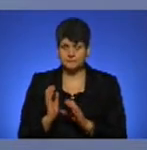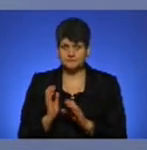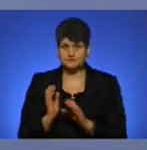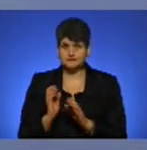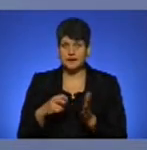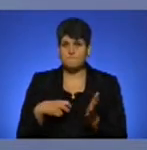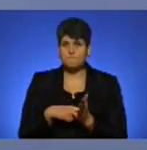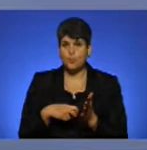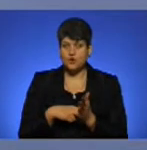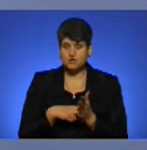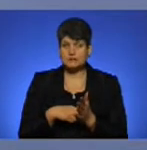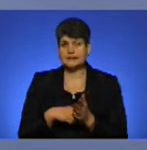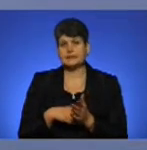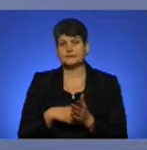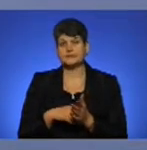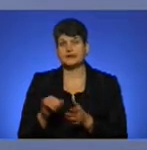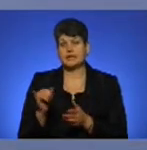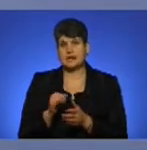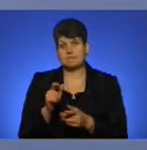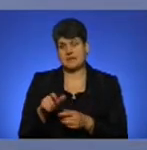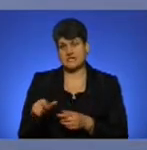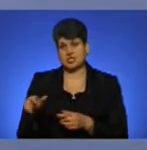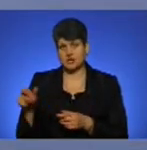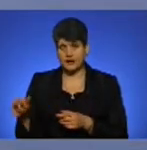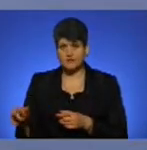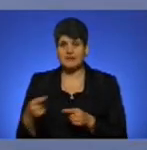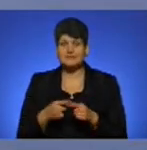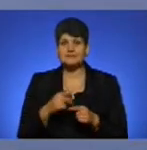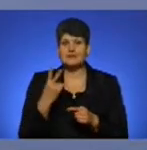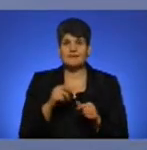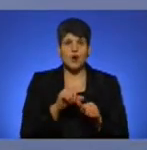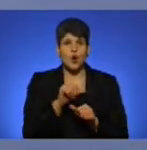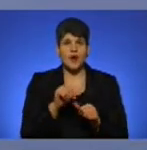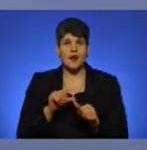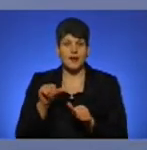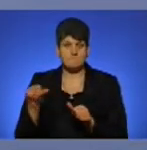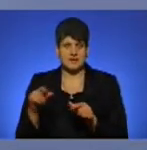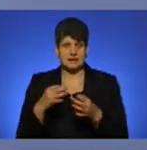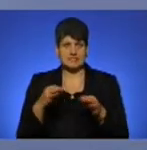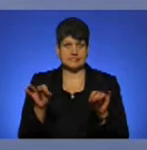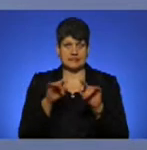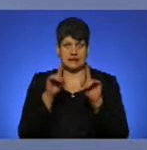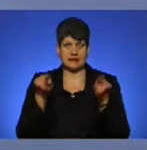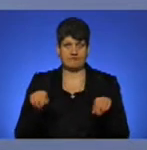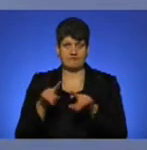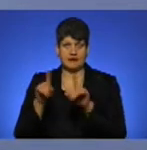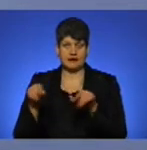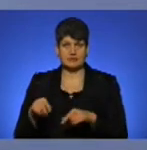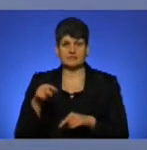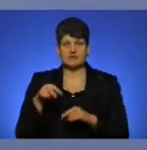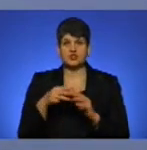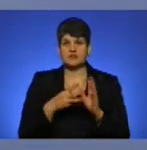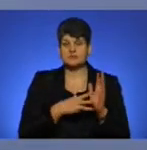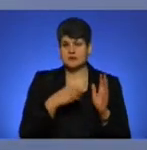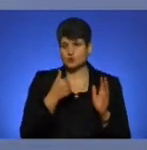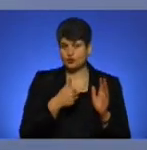пошти і пасажирів. Це два окремих сертифікати. В 2017 році ми